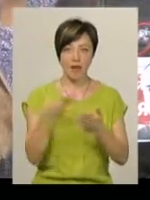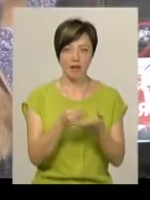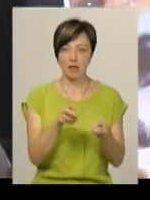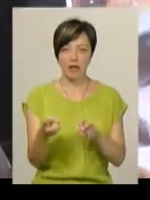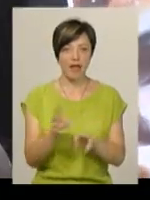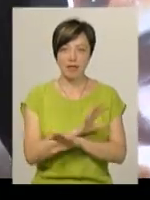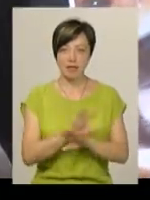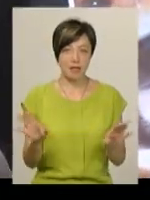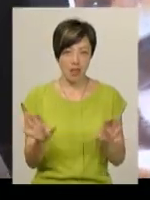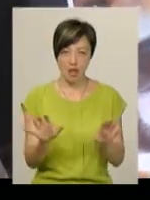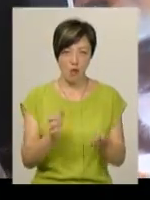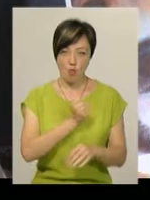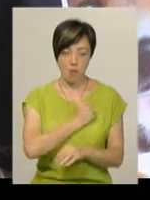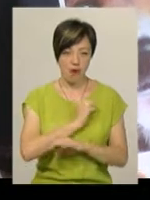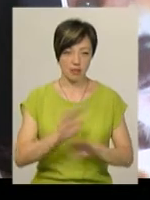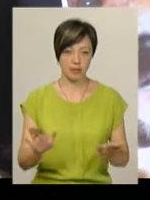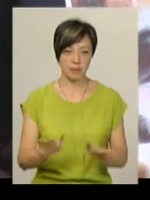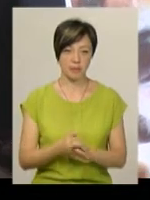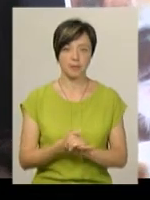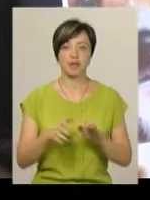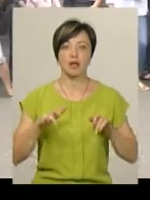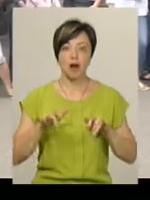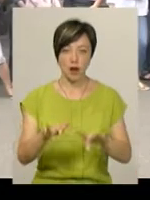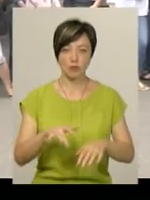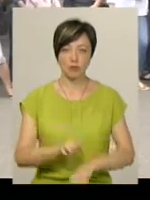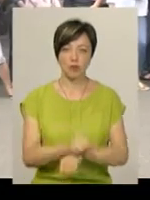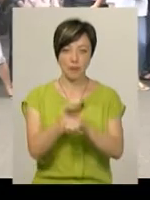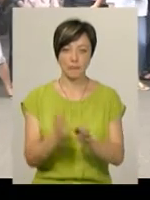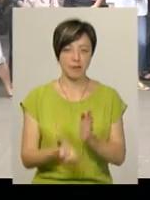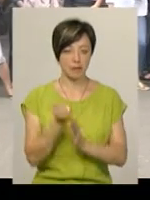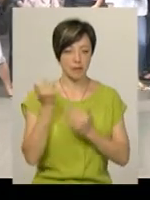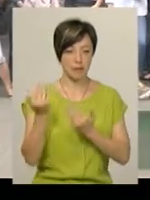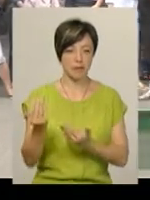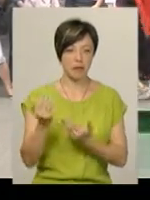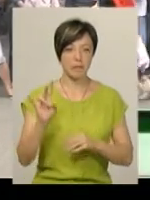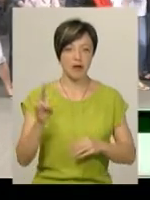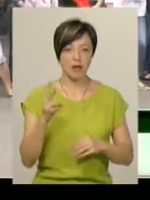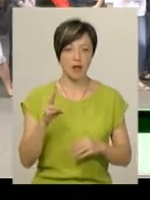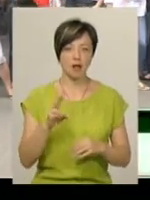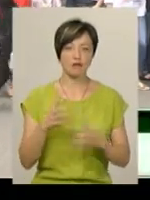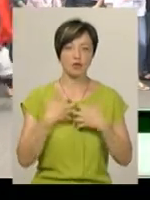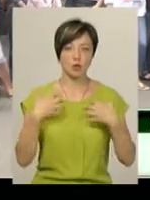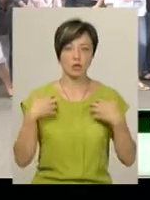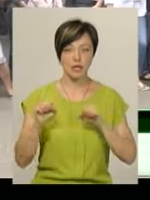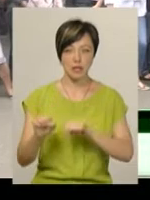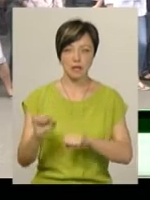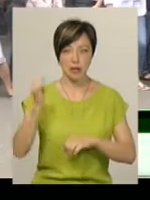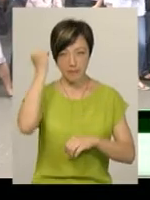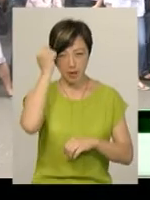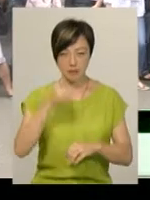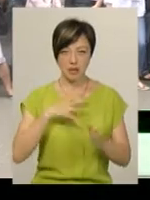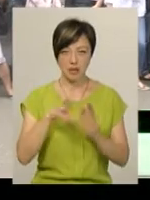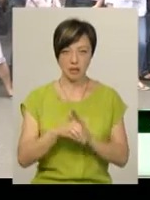негуманним. Ми вийшли сюди на акцію протесту, по-перше, для того, щоб підтримати миколаївських зоозахисників і в пам'ять про